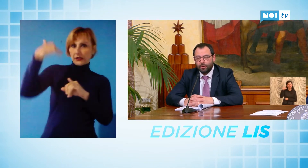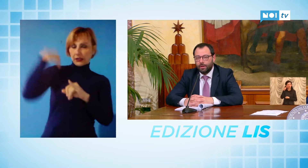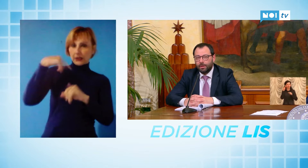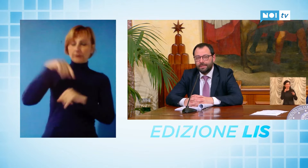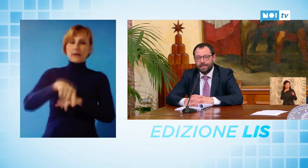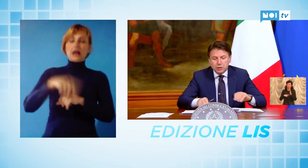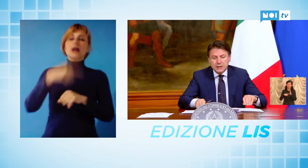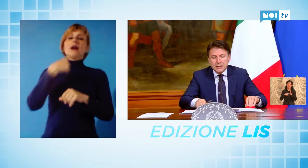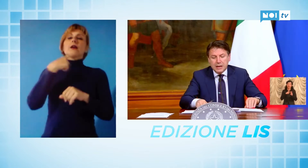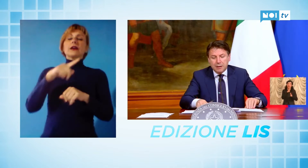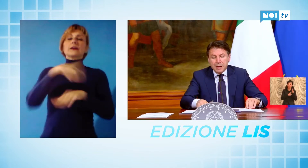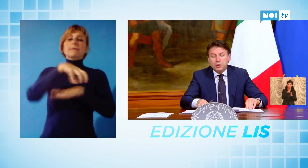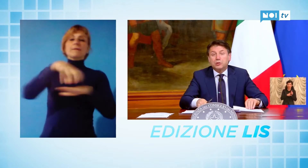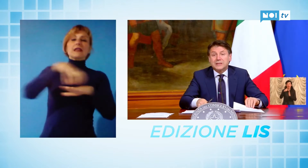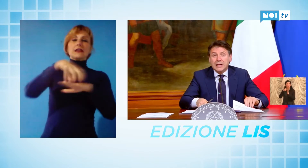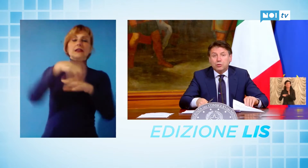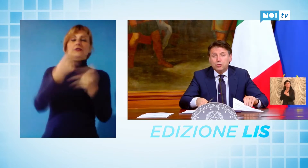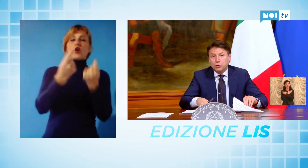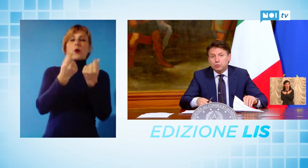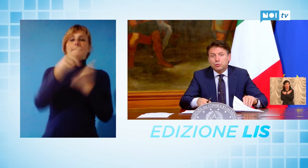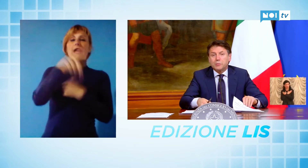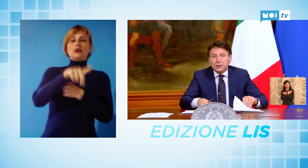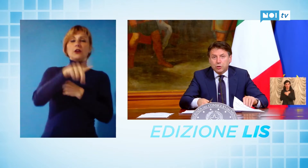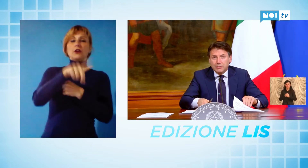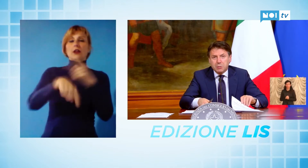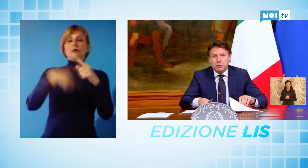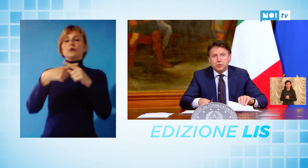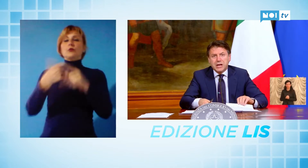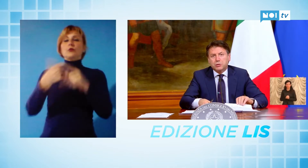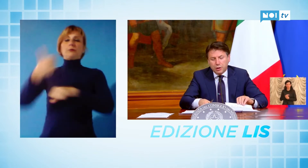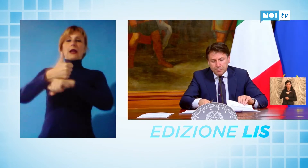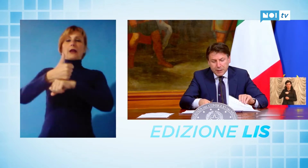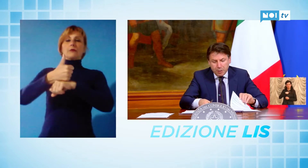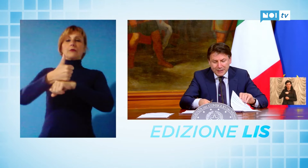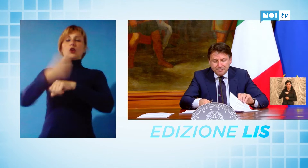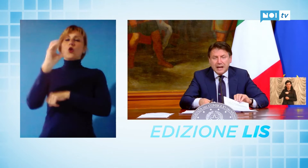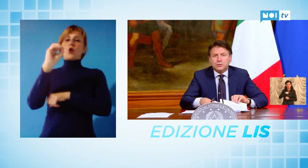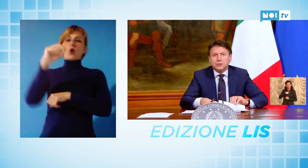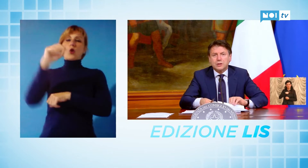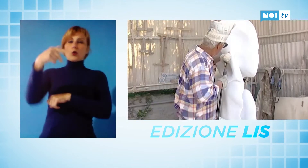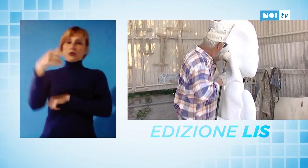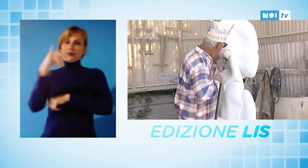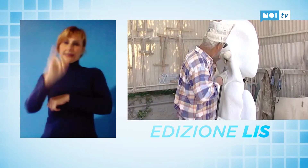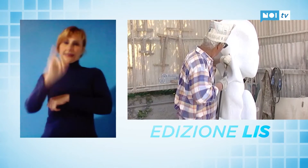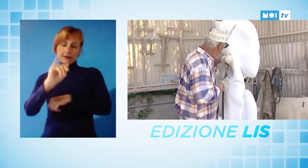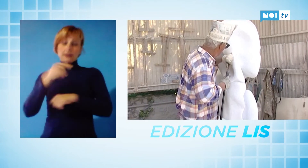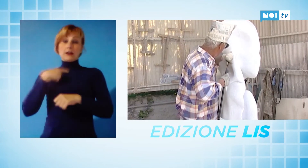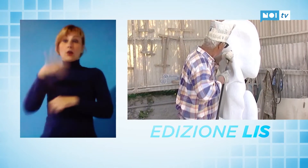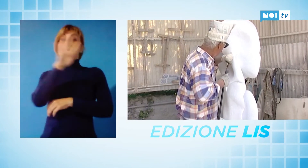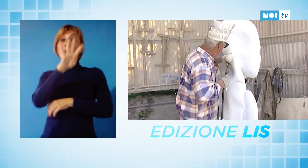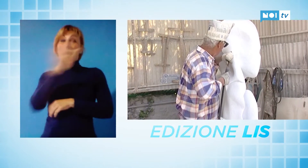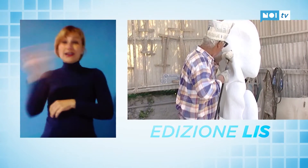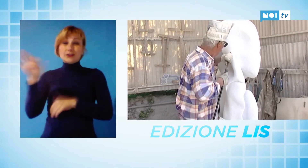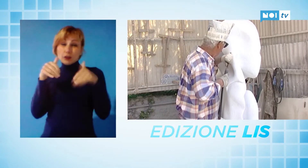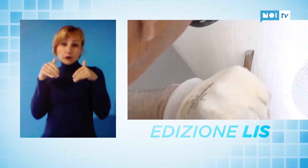da parte del ministro dell'economia Paduanelli e del premier Giuseppe Conti. Ed in effetti 400 miliardi di euro messi